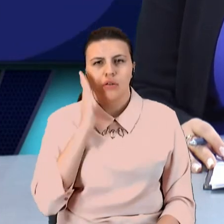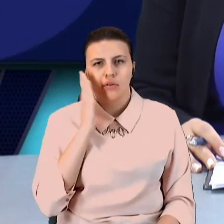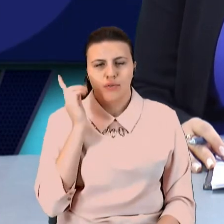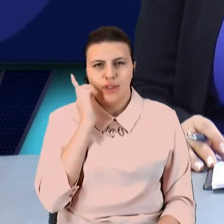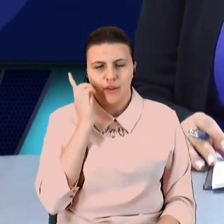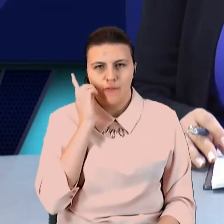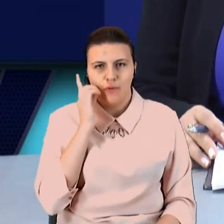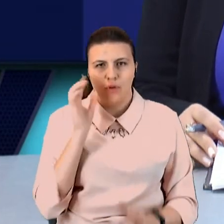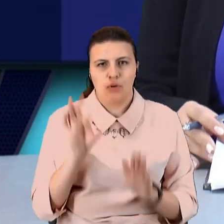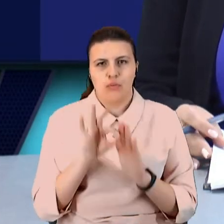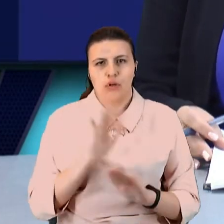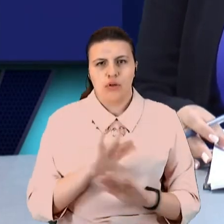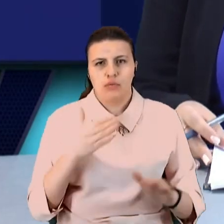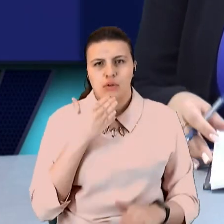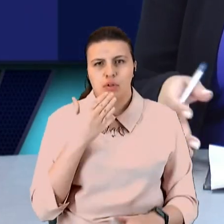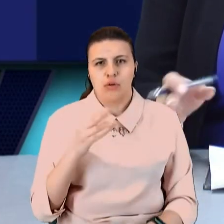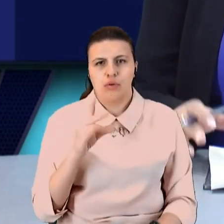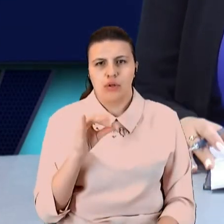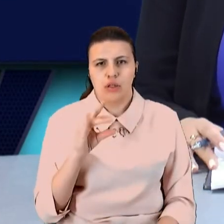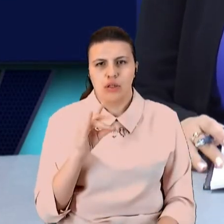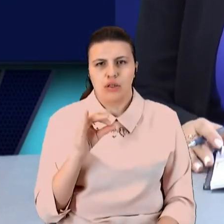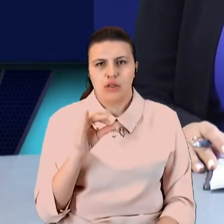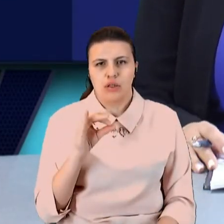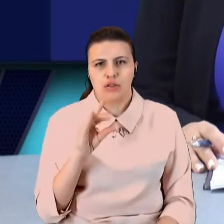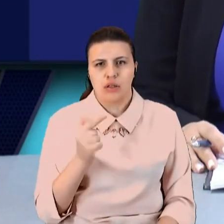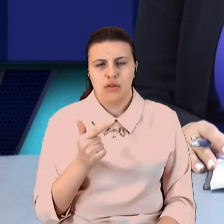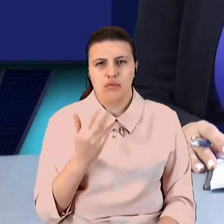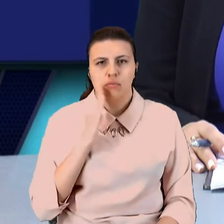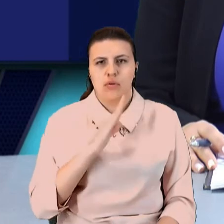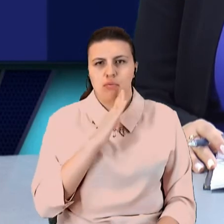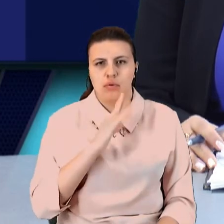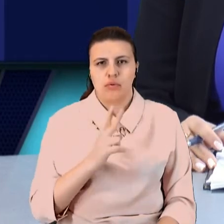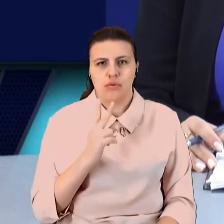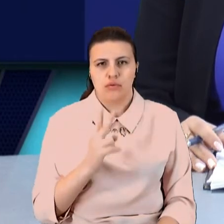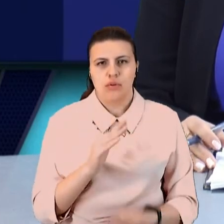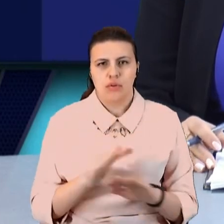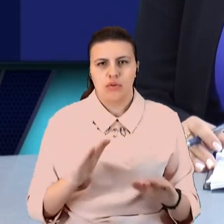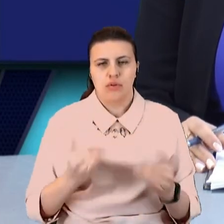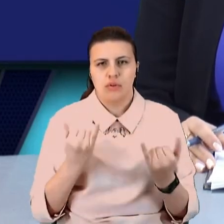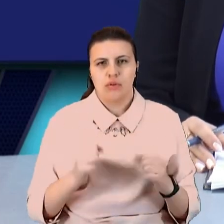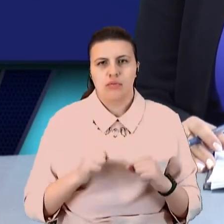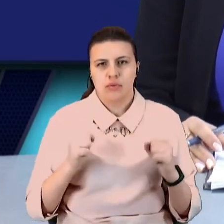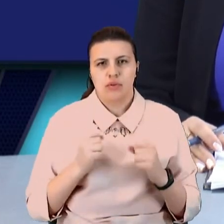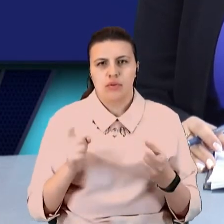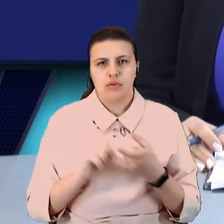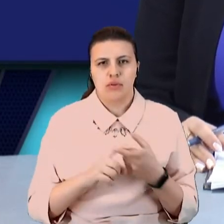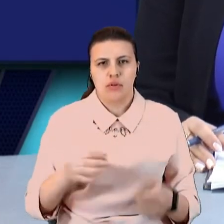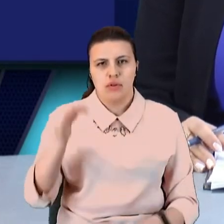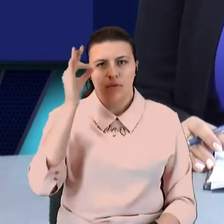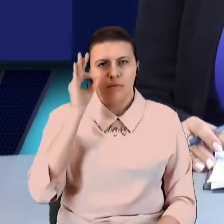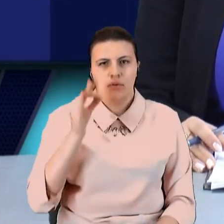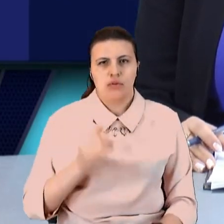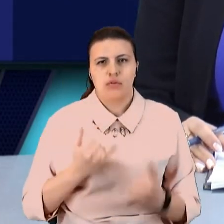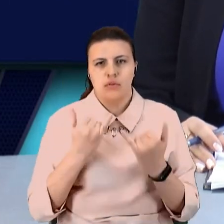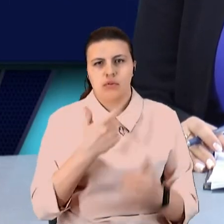Ірини Кришталь, мами двох діток. Зараз намагаємось із нею зв'язатись. Нагадаємо, шановні глядачі та слухачі, що ми